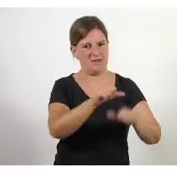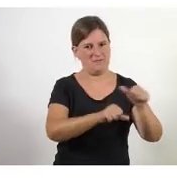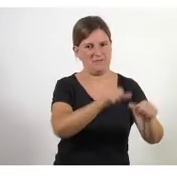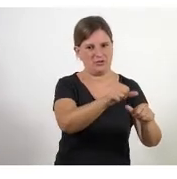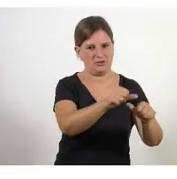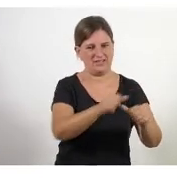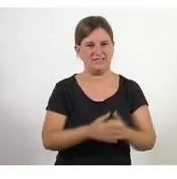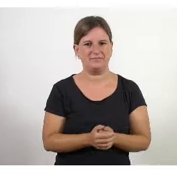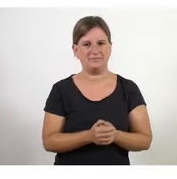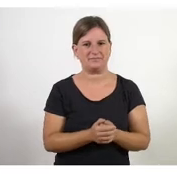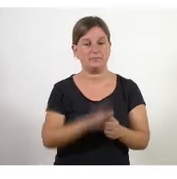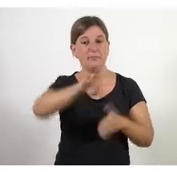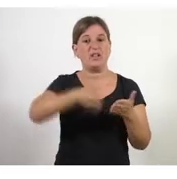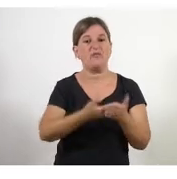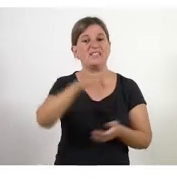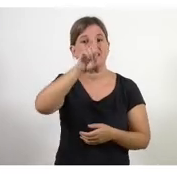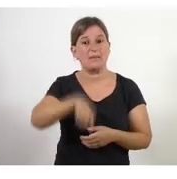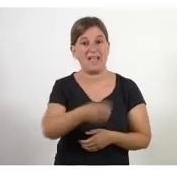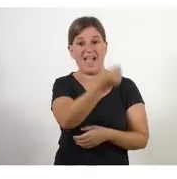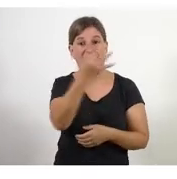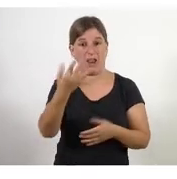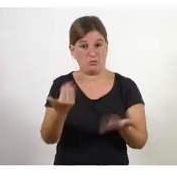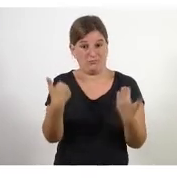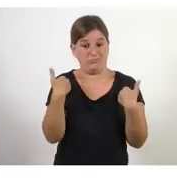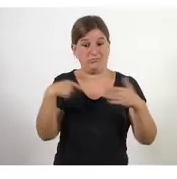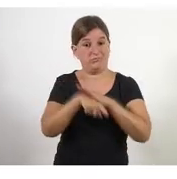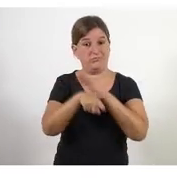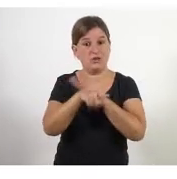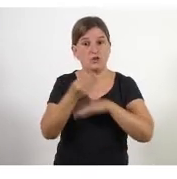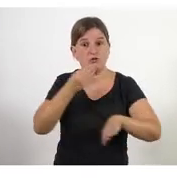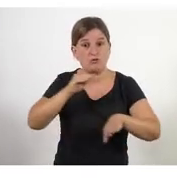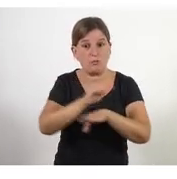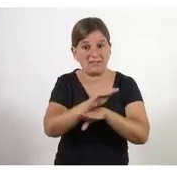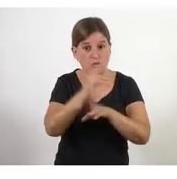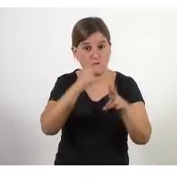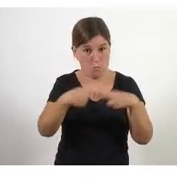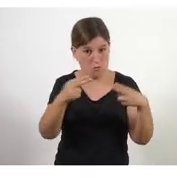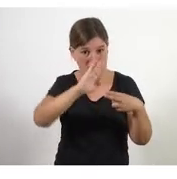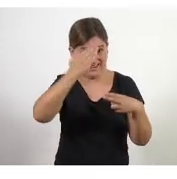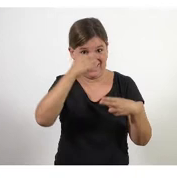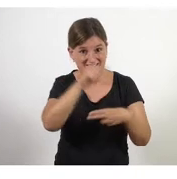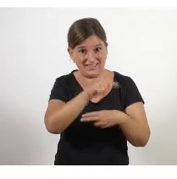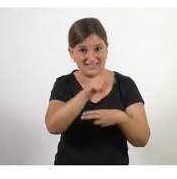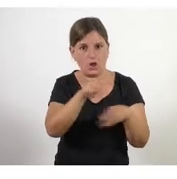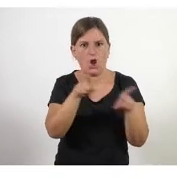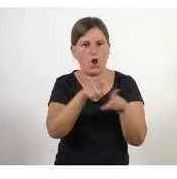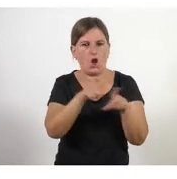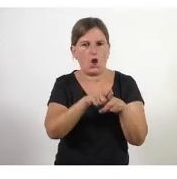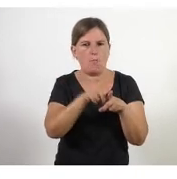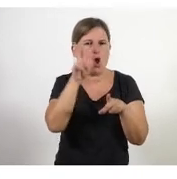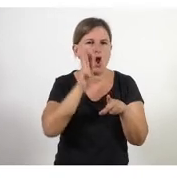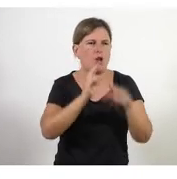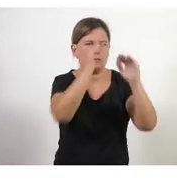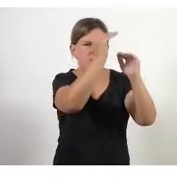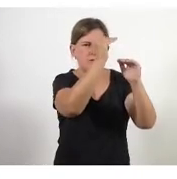a l'hora dels que feu subvencions públiques sobretot és com està molt marcat